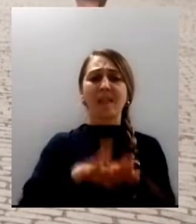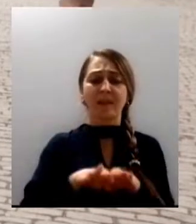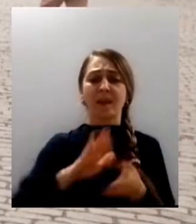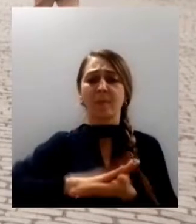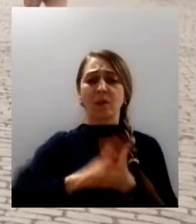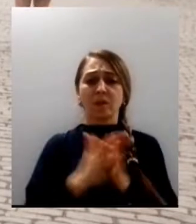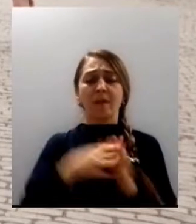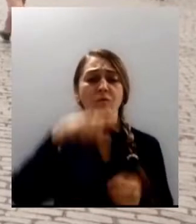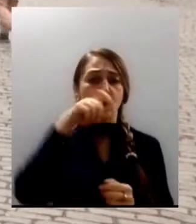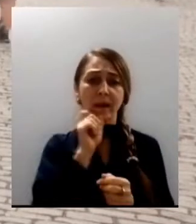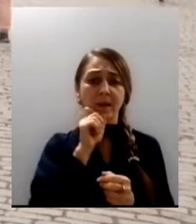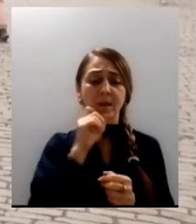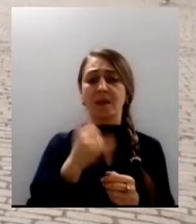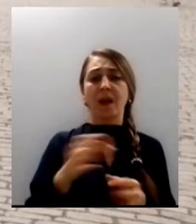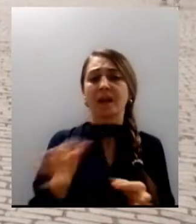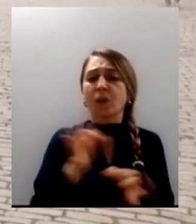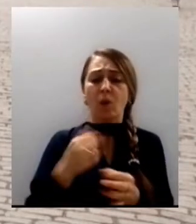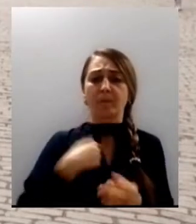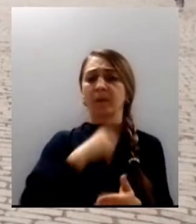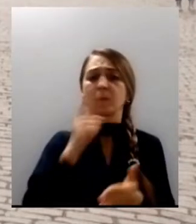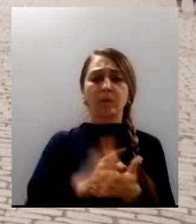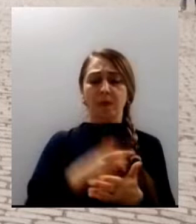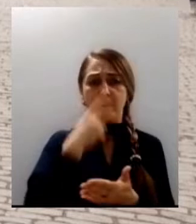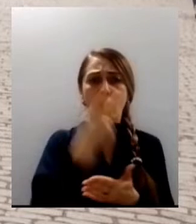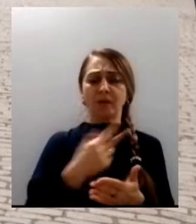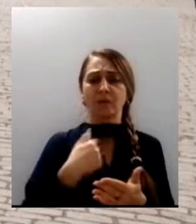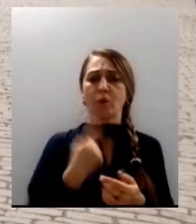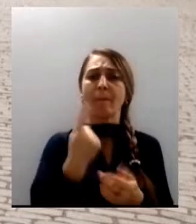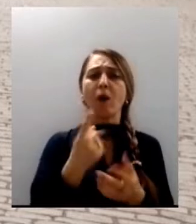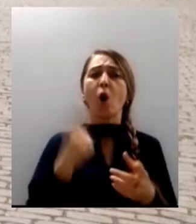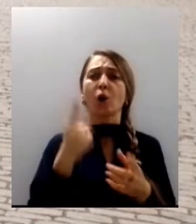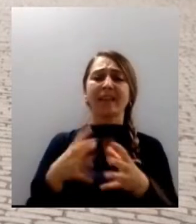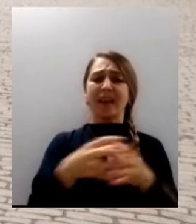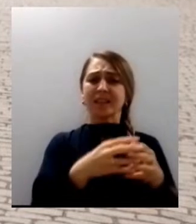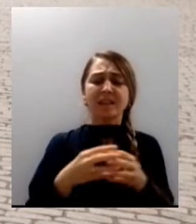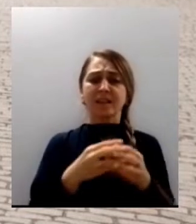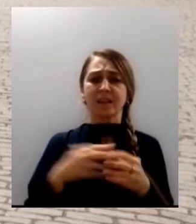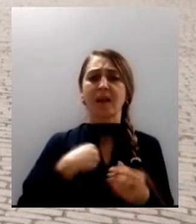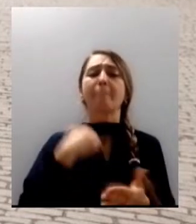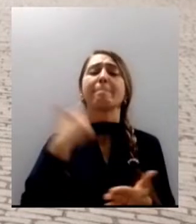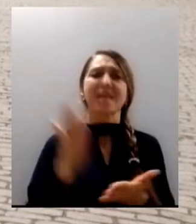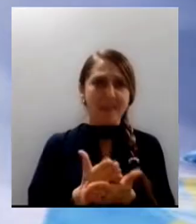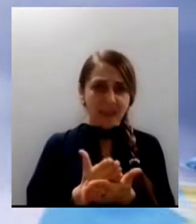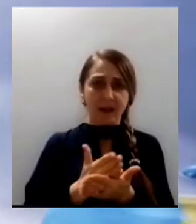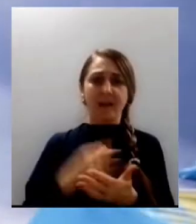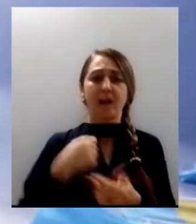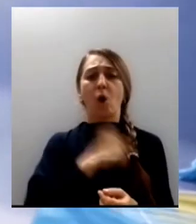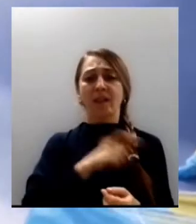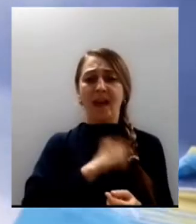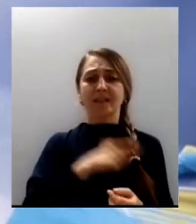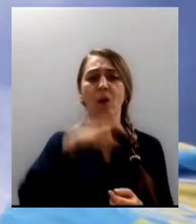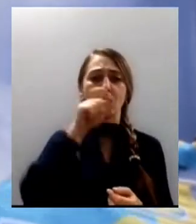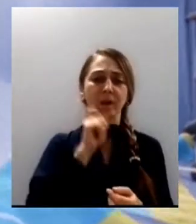як ніколи ми маємо показувати єдність, як ніколи ми маємо показувати, що ми є, Одеса, Україна, українці всі разом. На